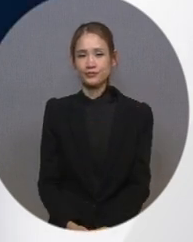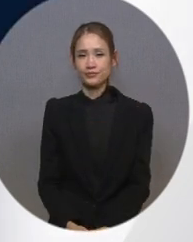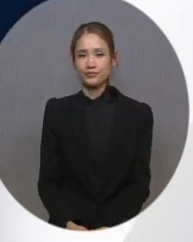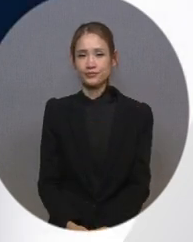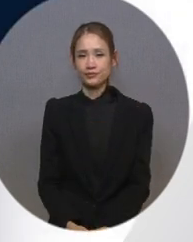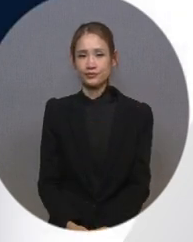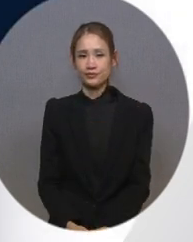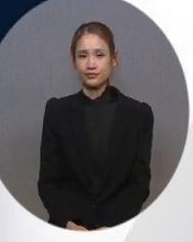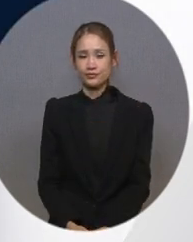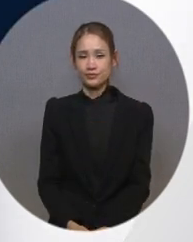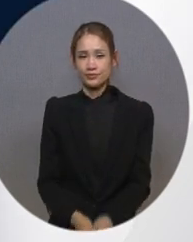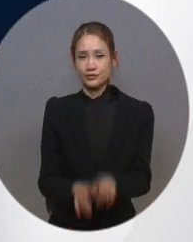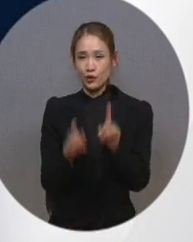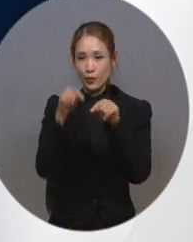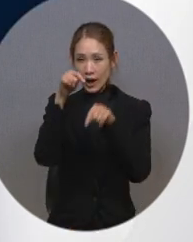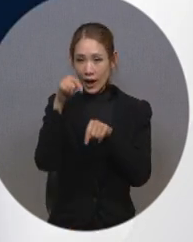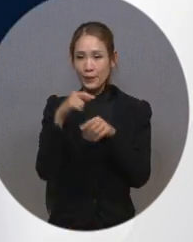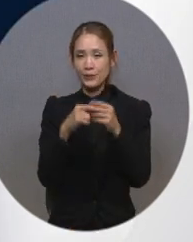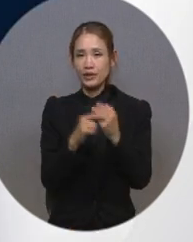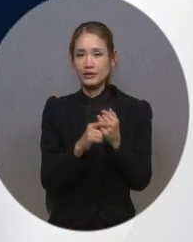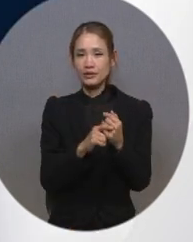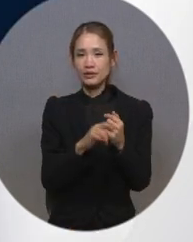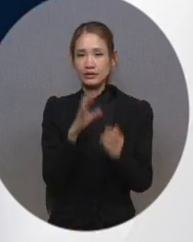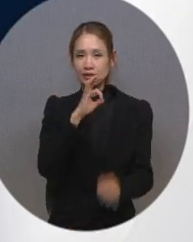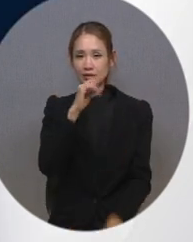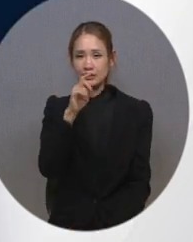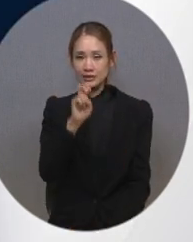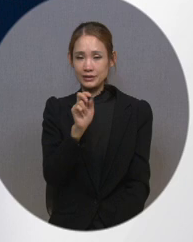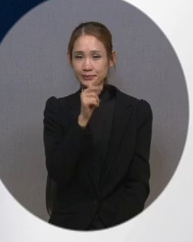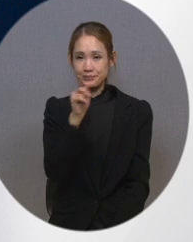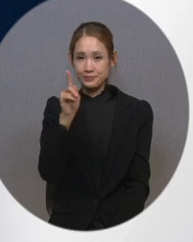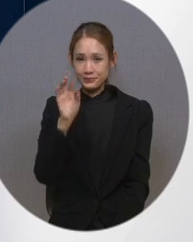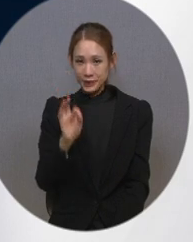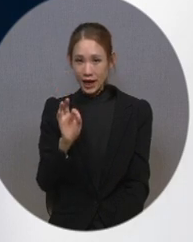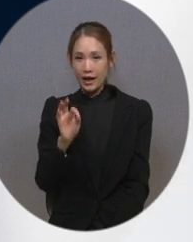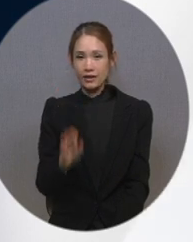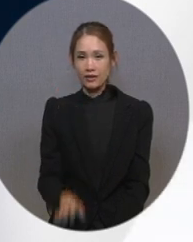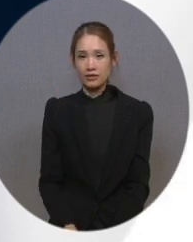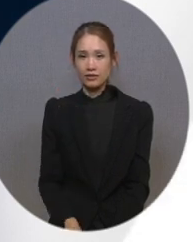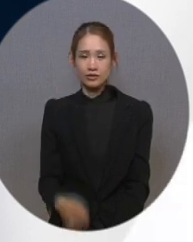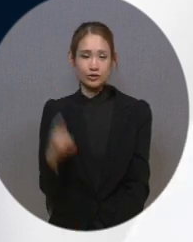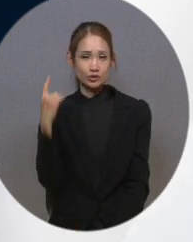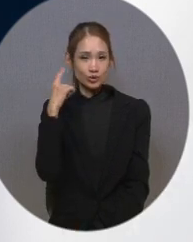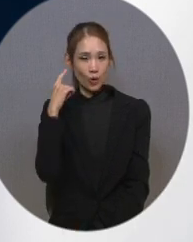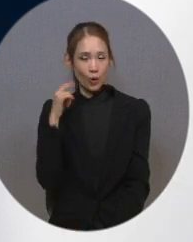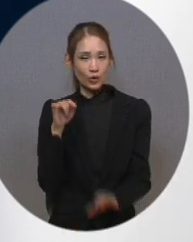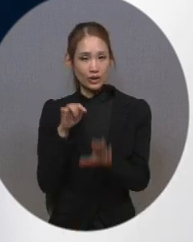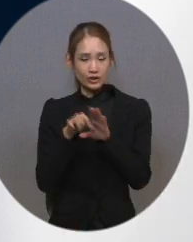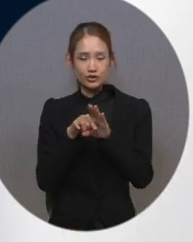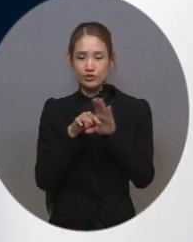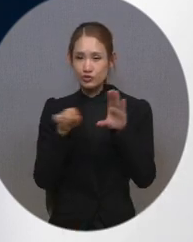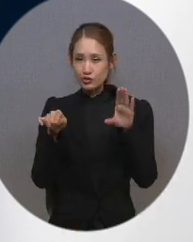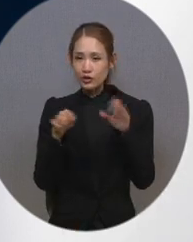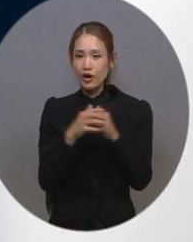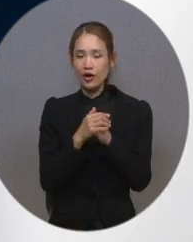화살표를 통해 차례대로 음향 소리 출력 메뉴에 진입한 뒤